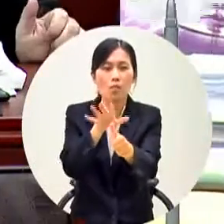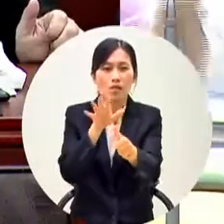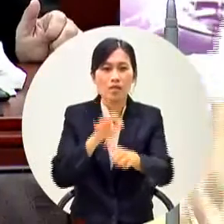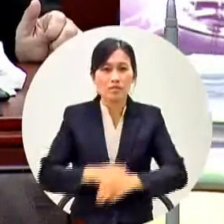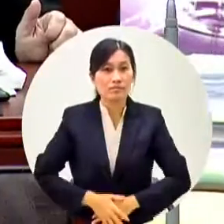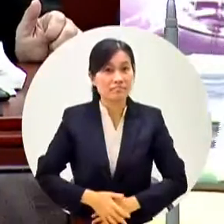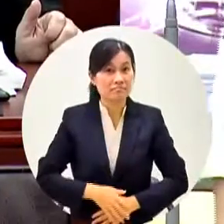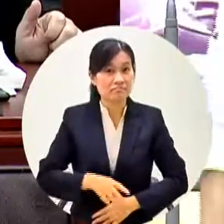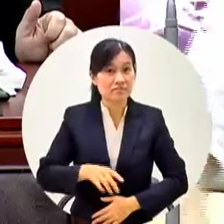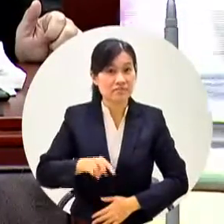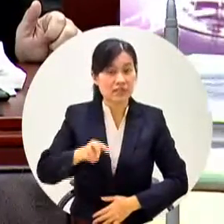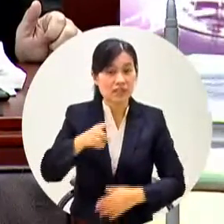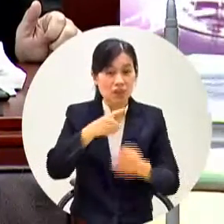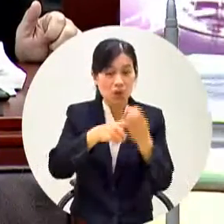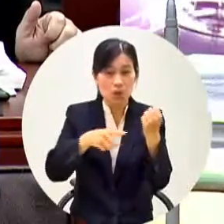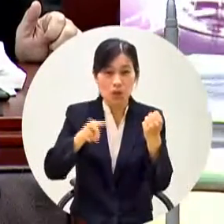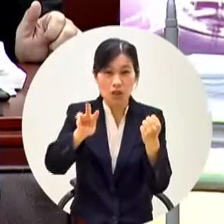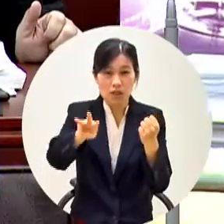358所